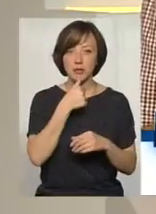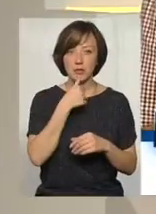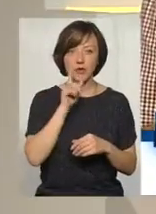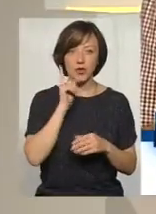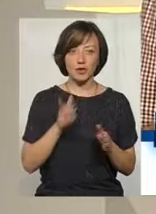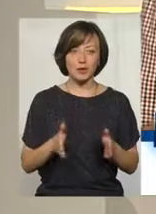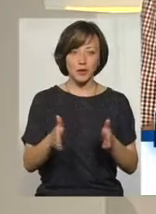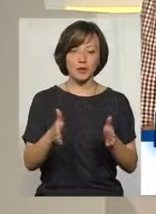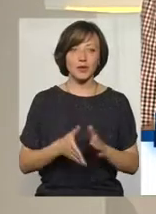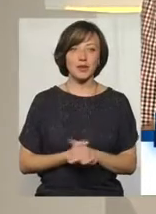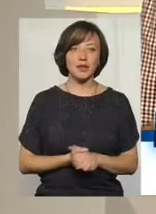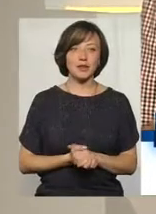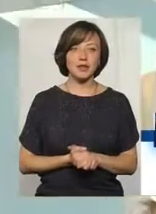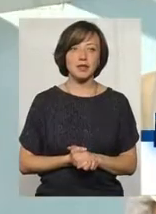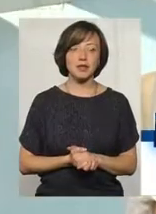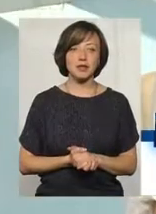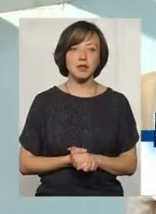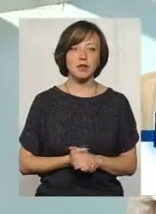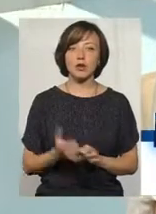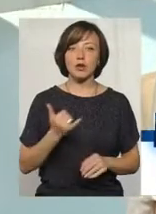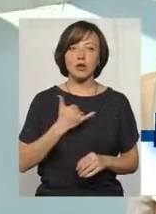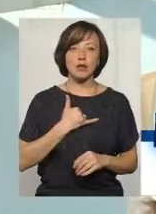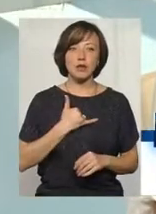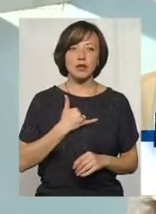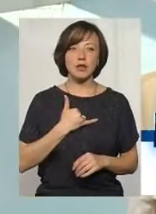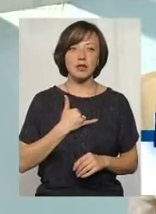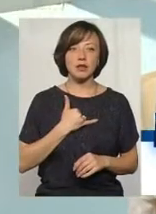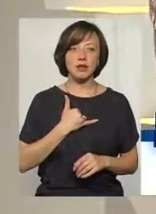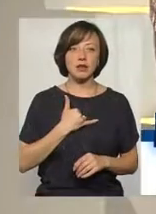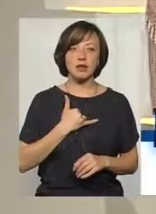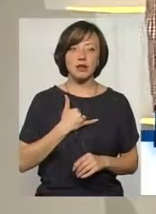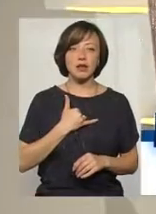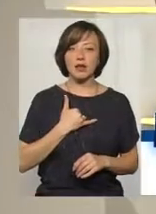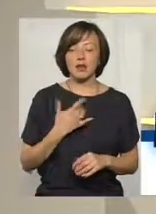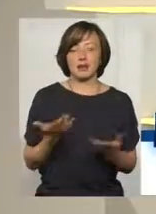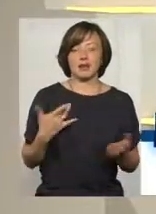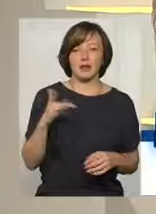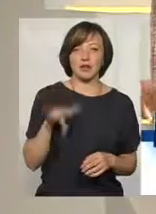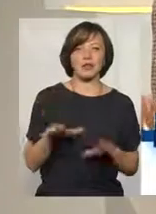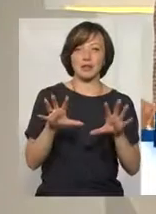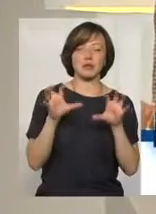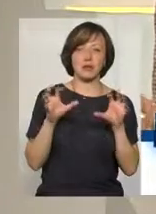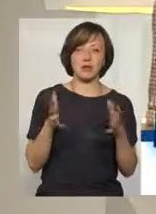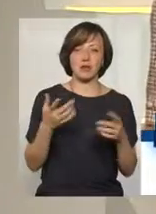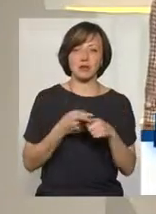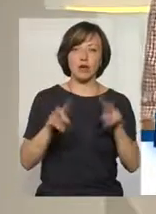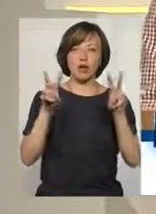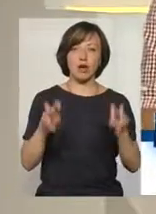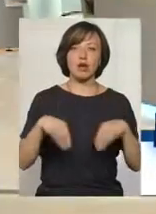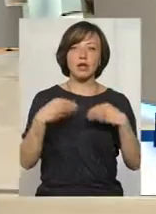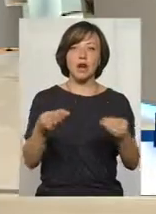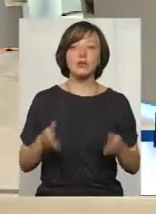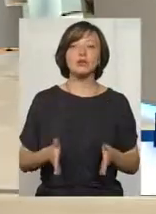В мене кінець. дорогу